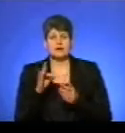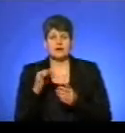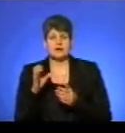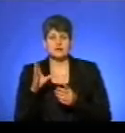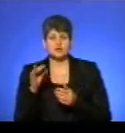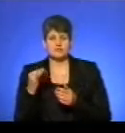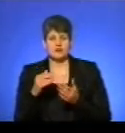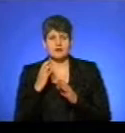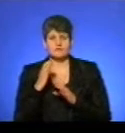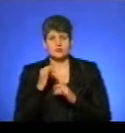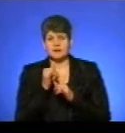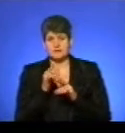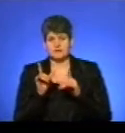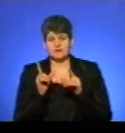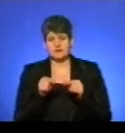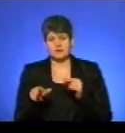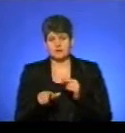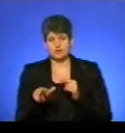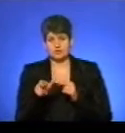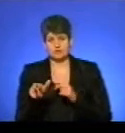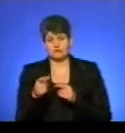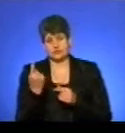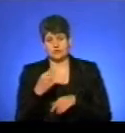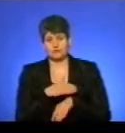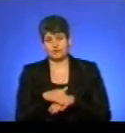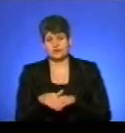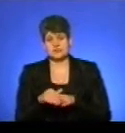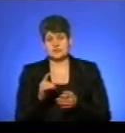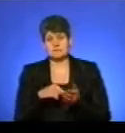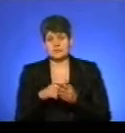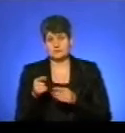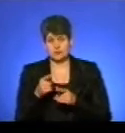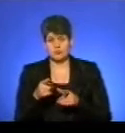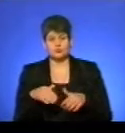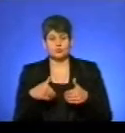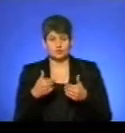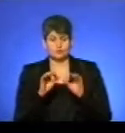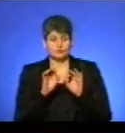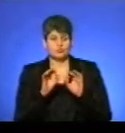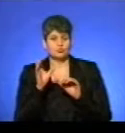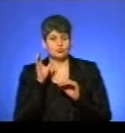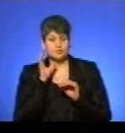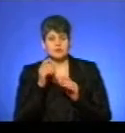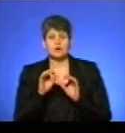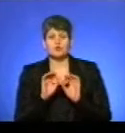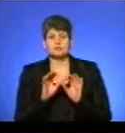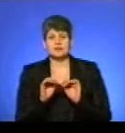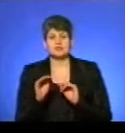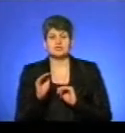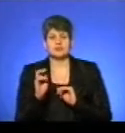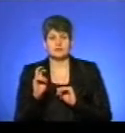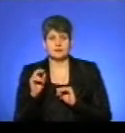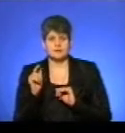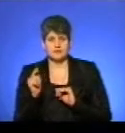виїхати на автомобільну дорогу по одній з води з міста Тернополя. Зараз пропоную послухати коментар представника управління житлово-комунального